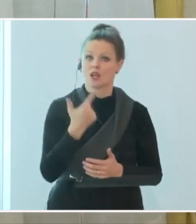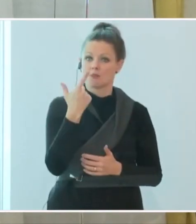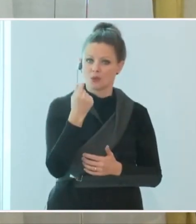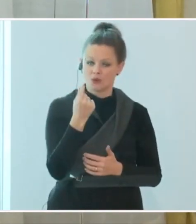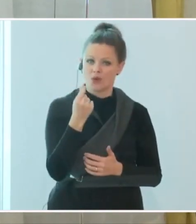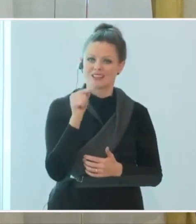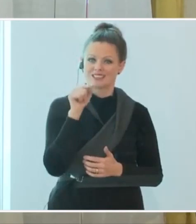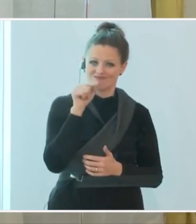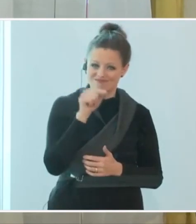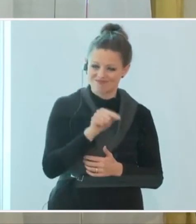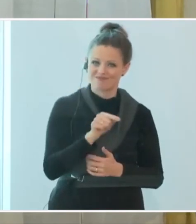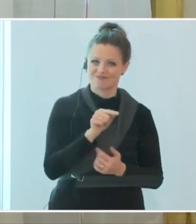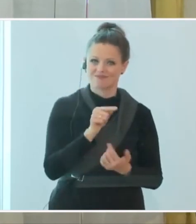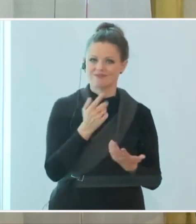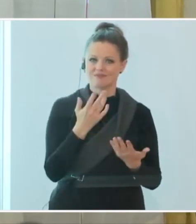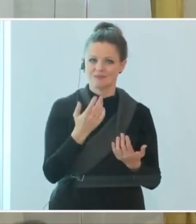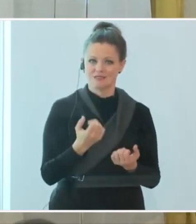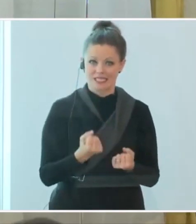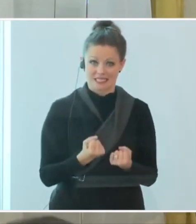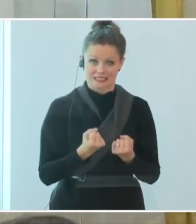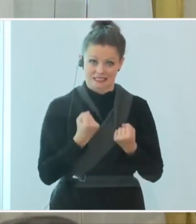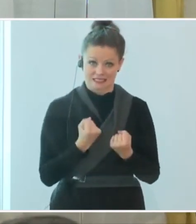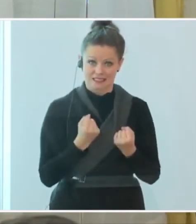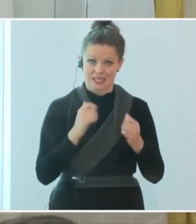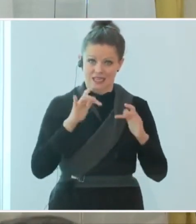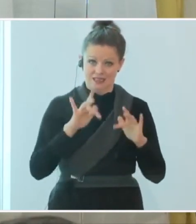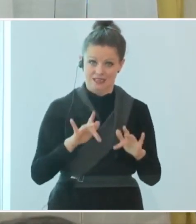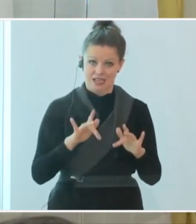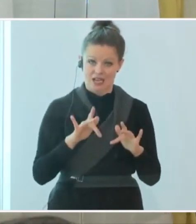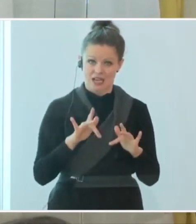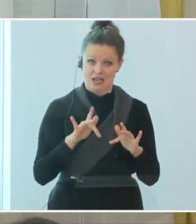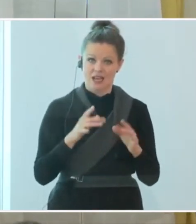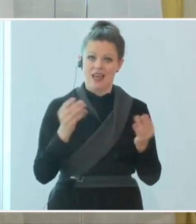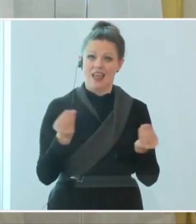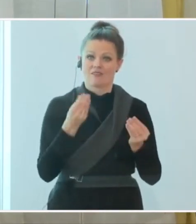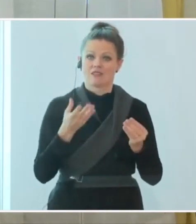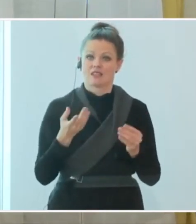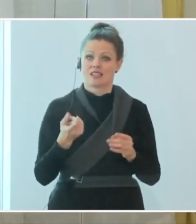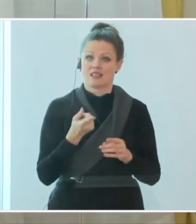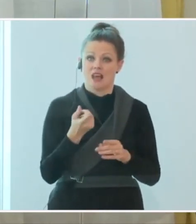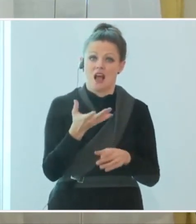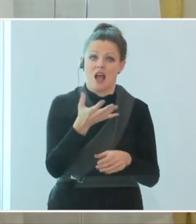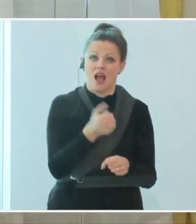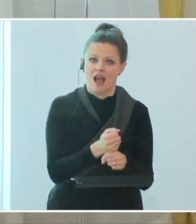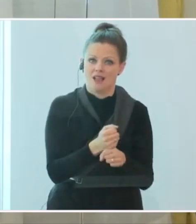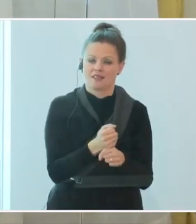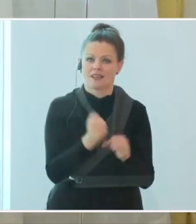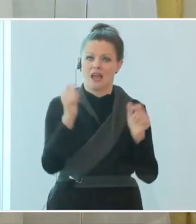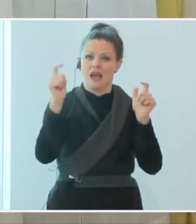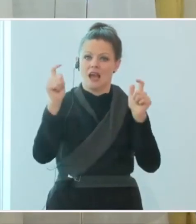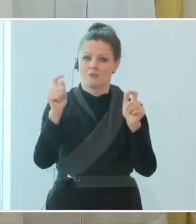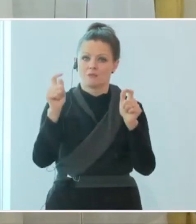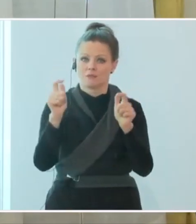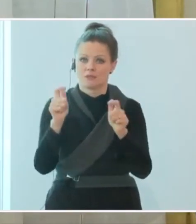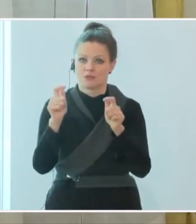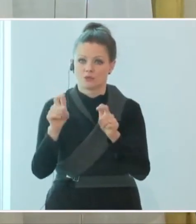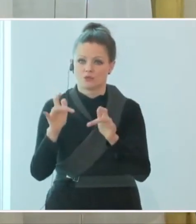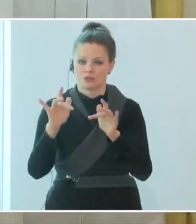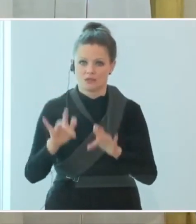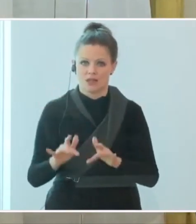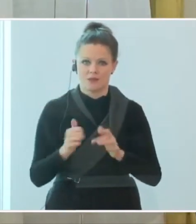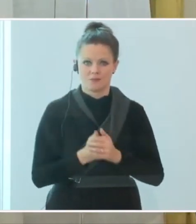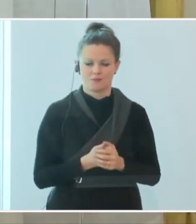sollten wir damit gesichert haben, dass es eine nachhaltigere Absenkung gibt, weil wenn eine Person